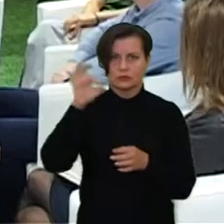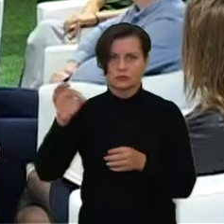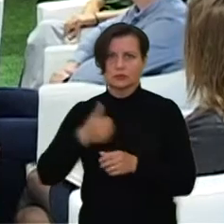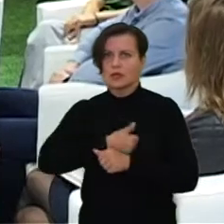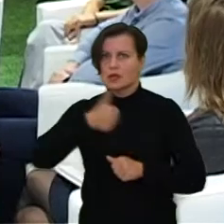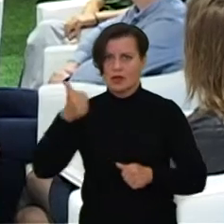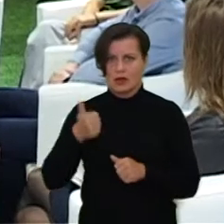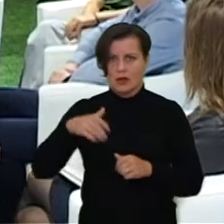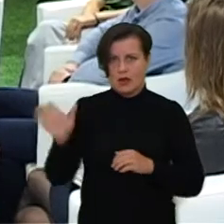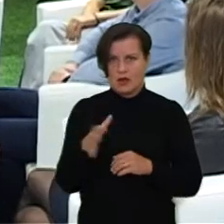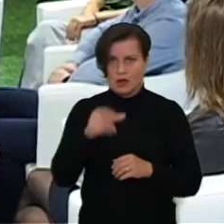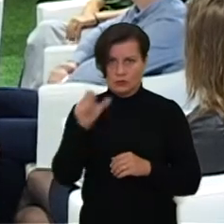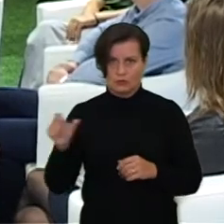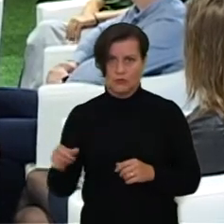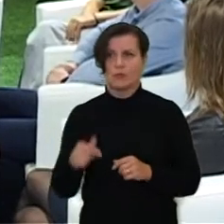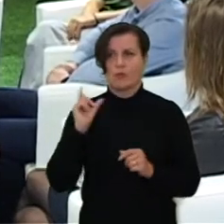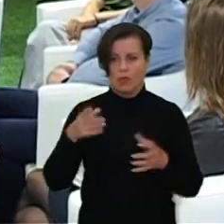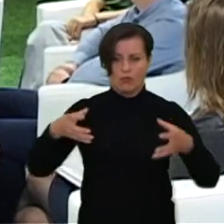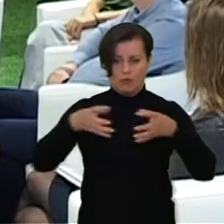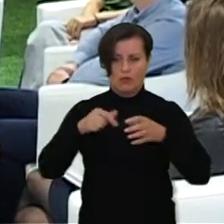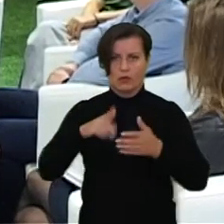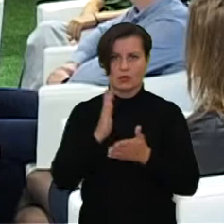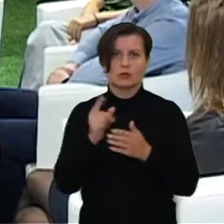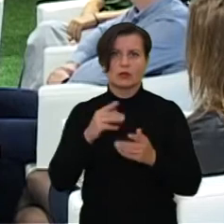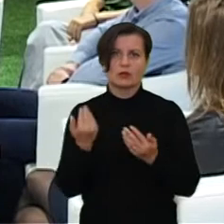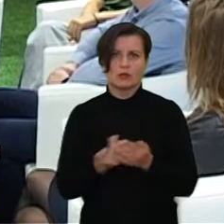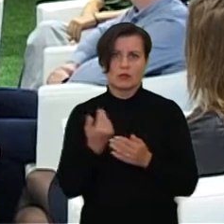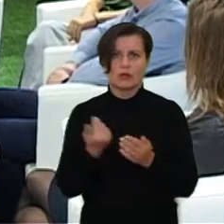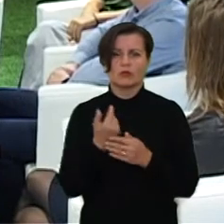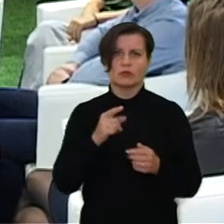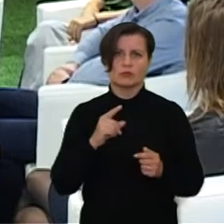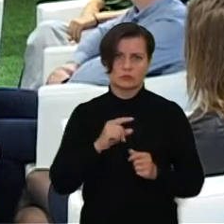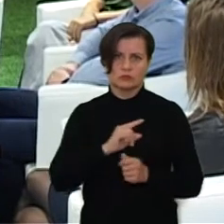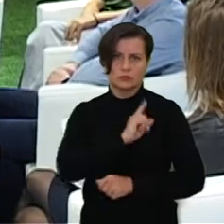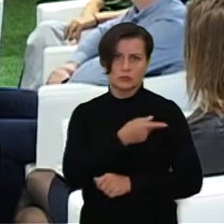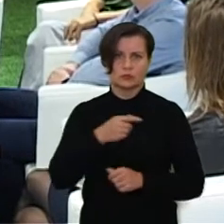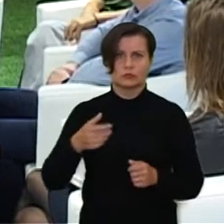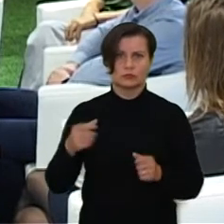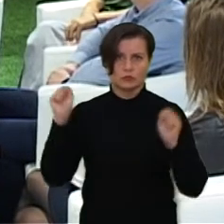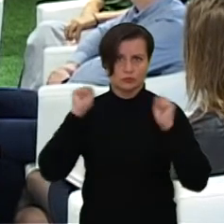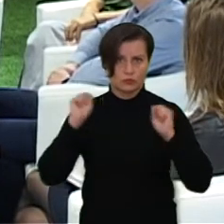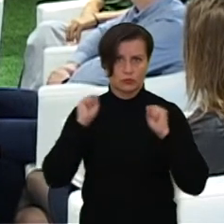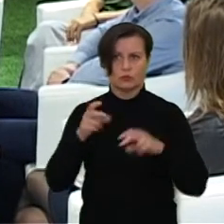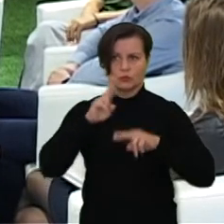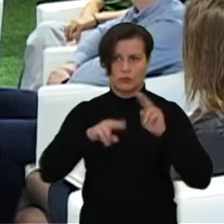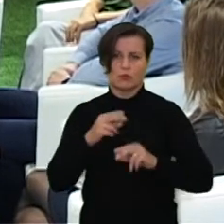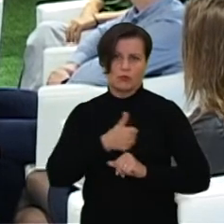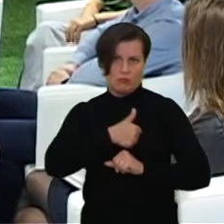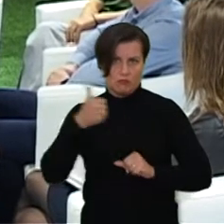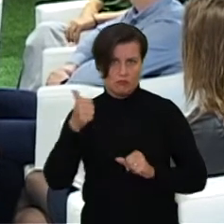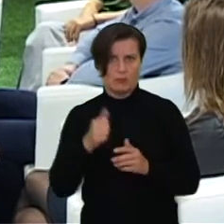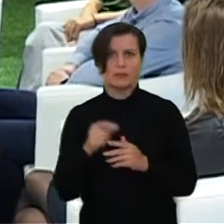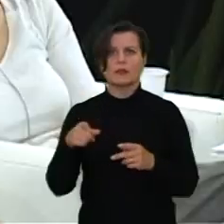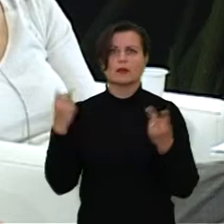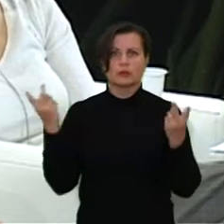komandoje šiame daug jaunų perspektyvių sportininkų. Yra ir solidžia patirtį turinčių žvaigždžių. Tad nuotaiko optimistinė,